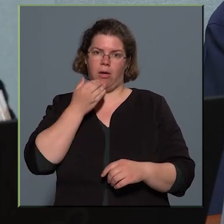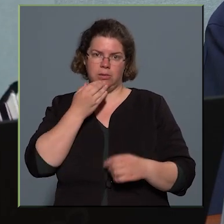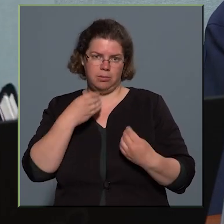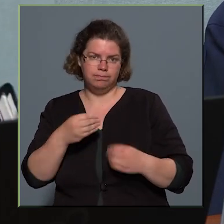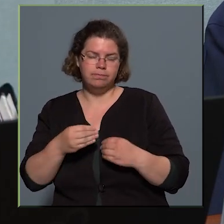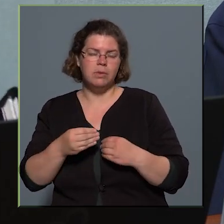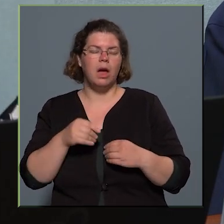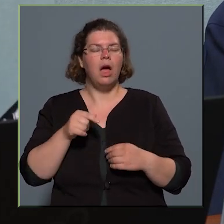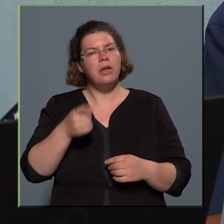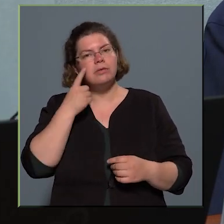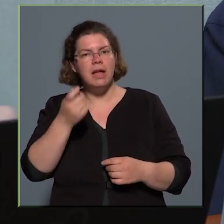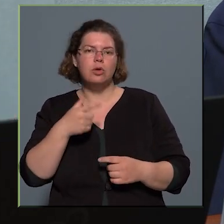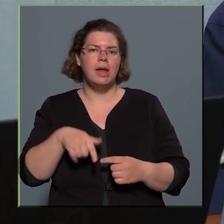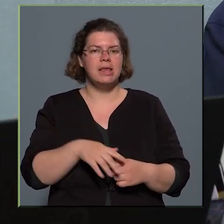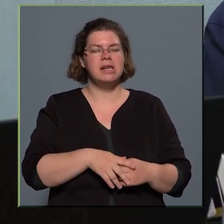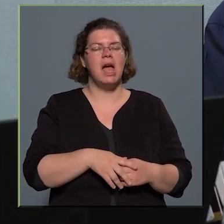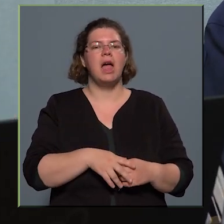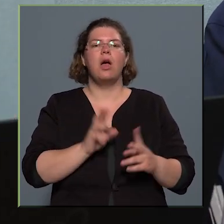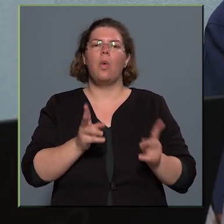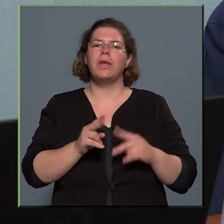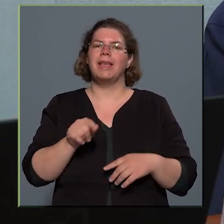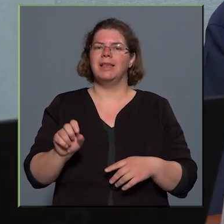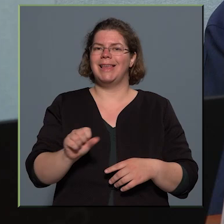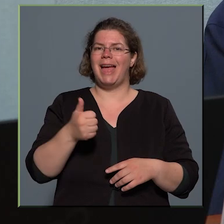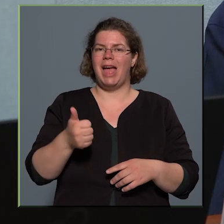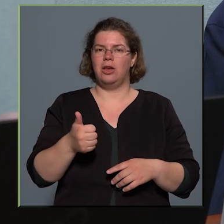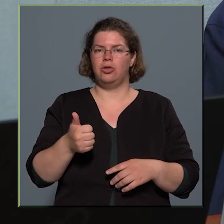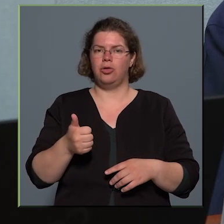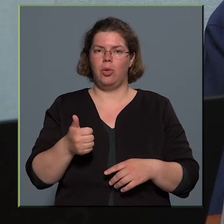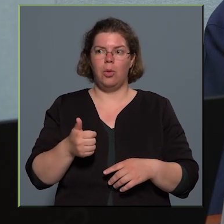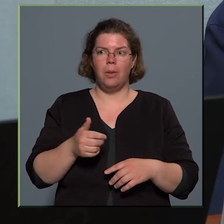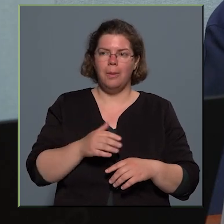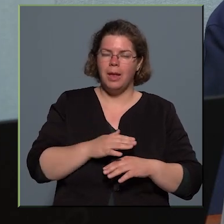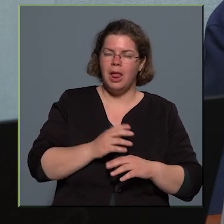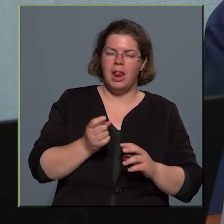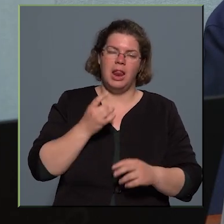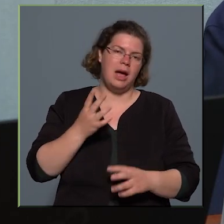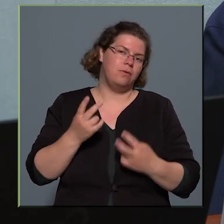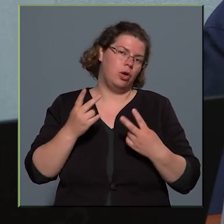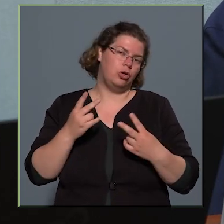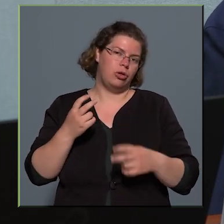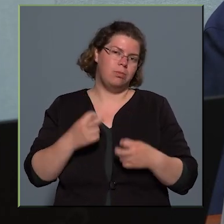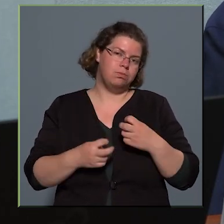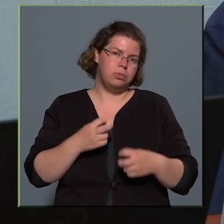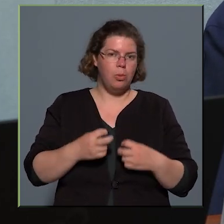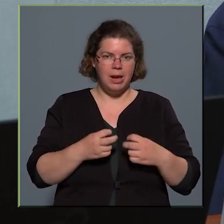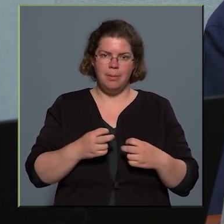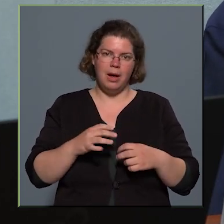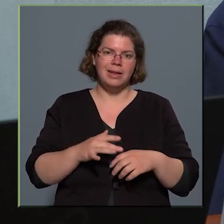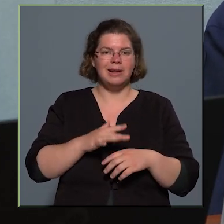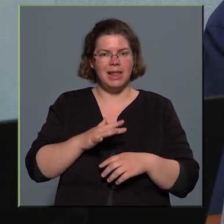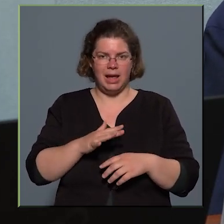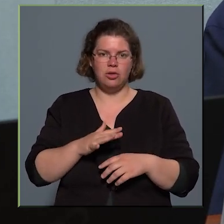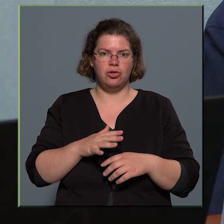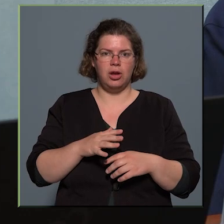azt vettük észre, hogy ez az első helyről, mint legfontosabb probléma, vagy mint problémaérzékenység, ezt